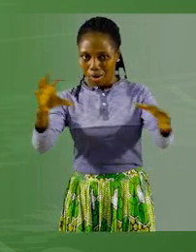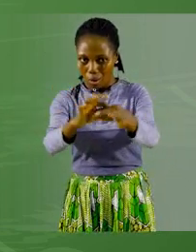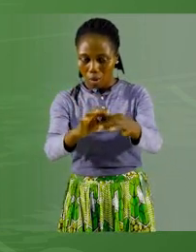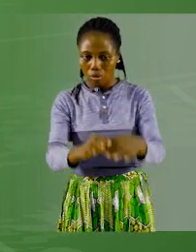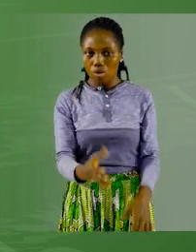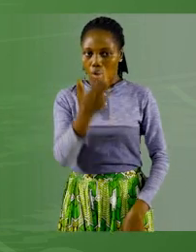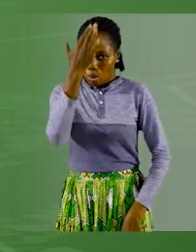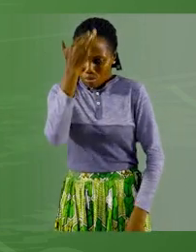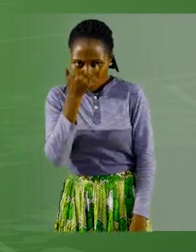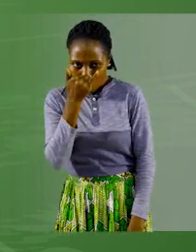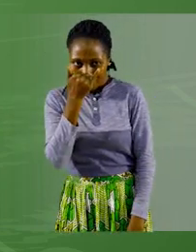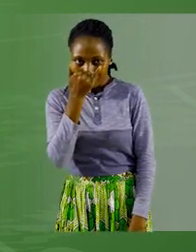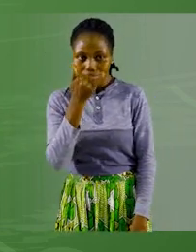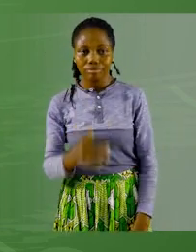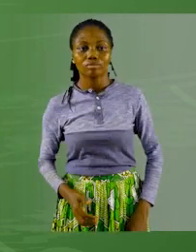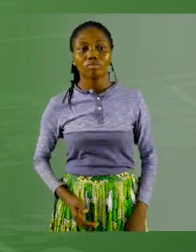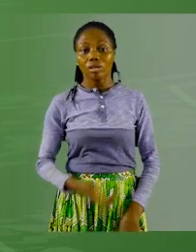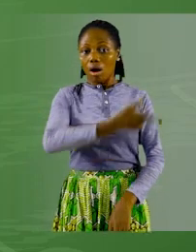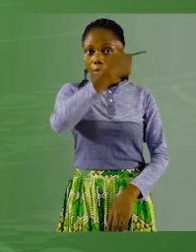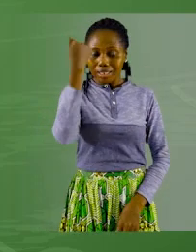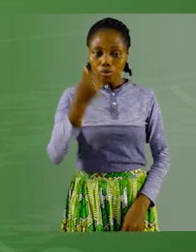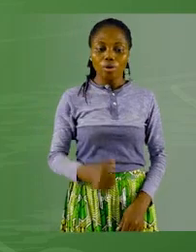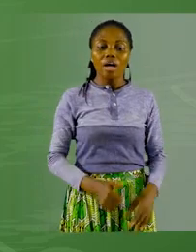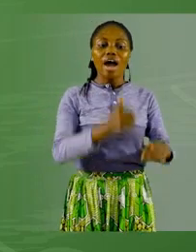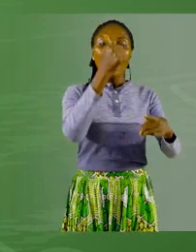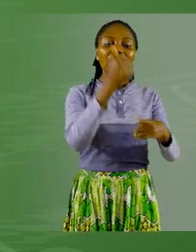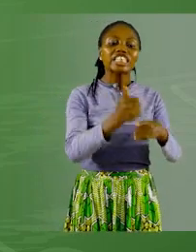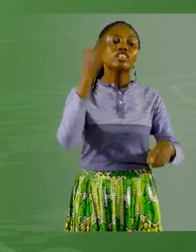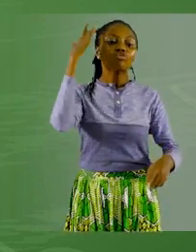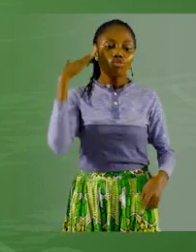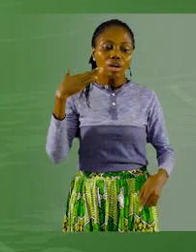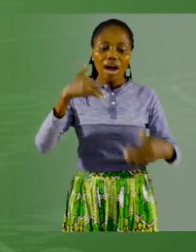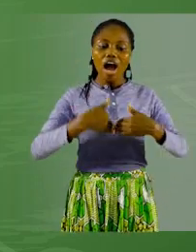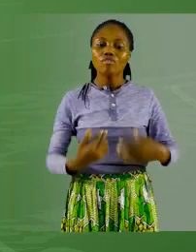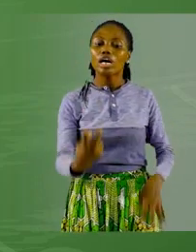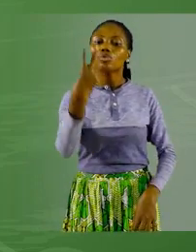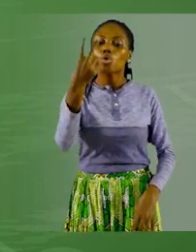Pourquoi ? Parce qu'ici, l'adjectif est composé de deux mots.